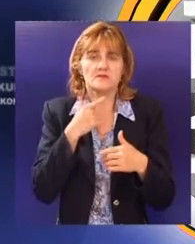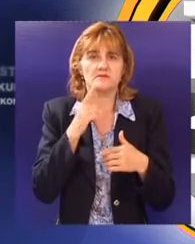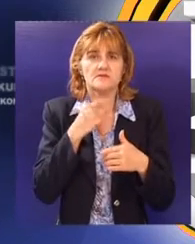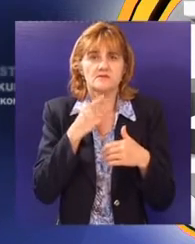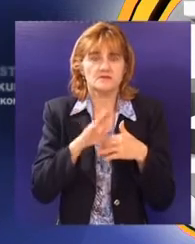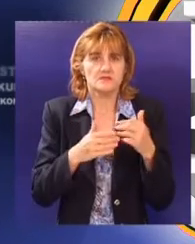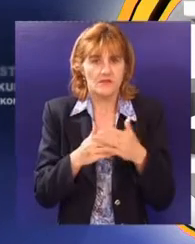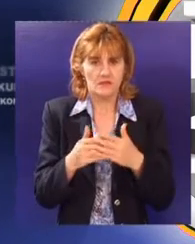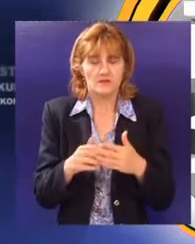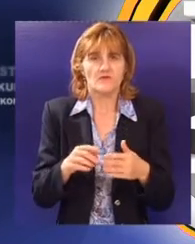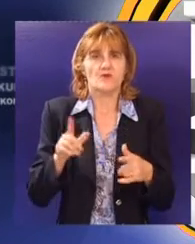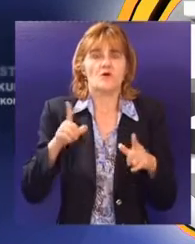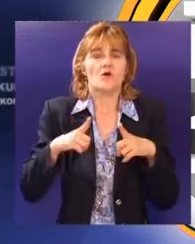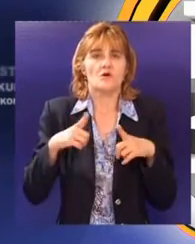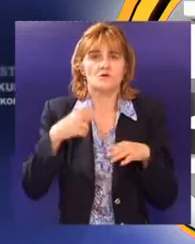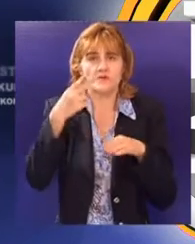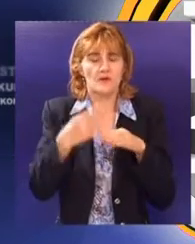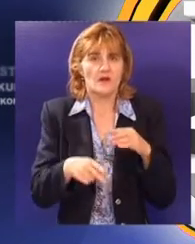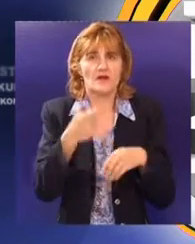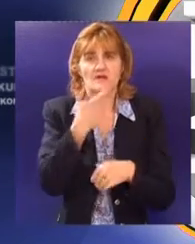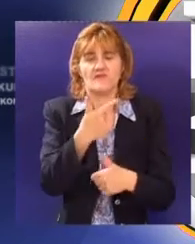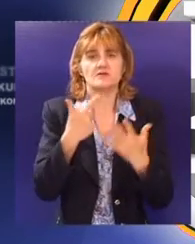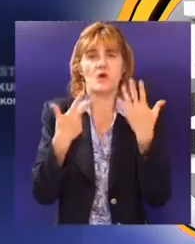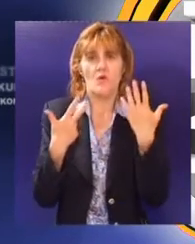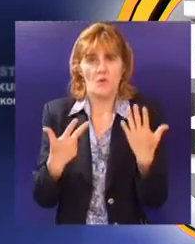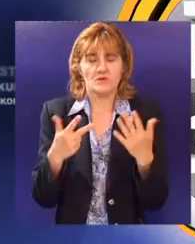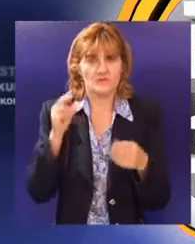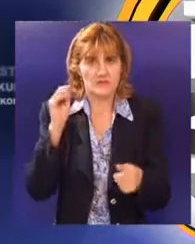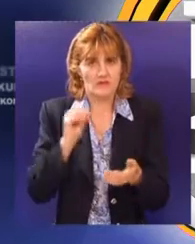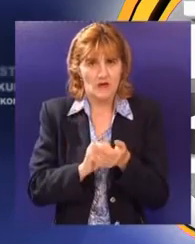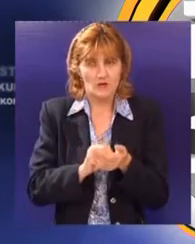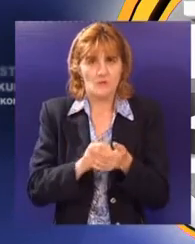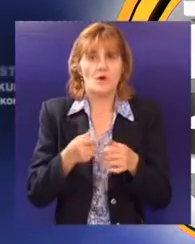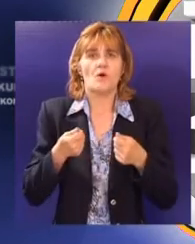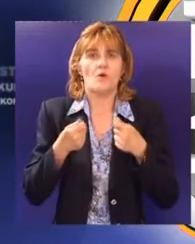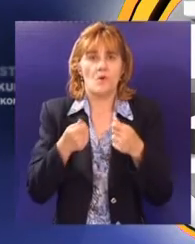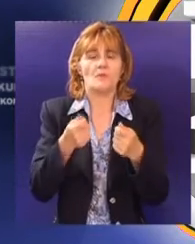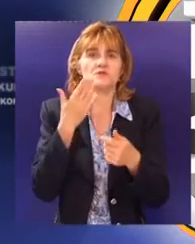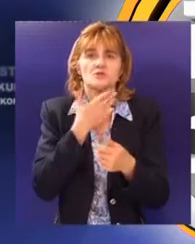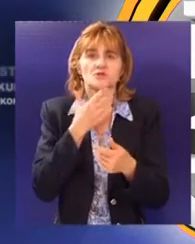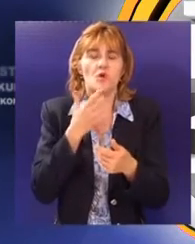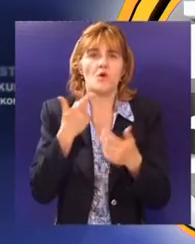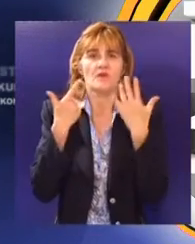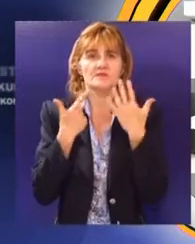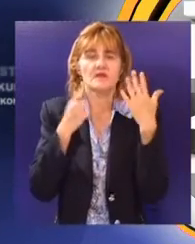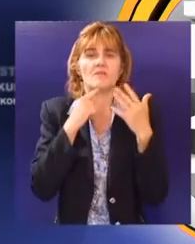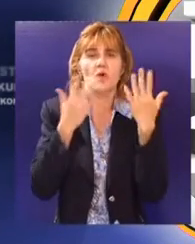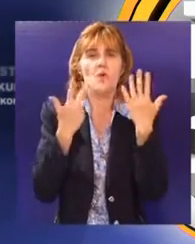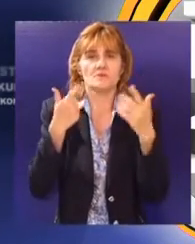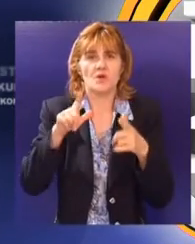Konačni rezultati se očekuju 28. a upis je 7. jula i 8.